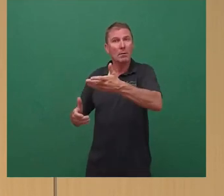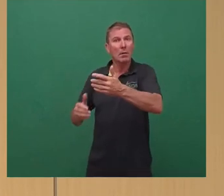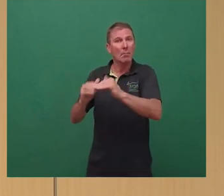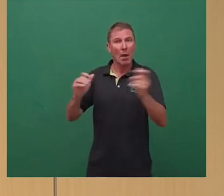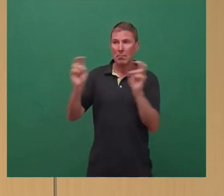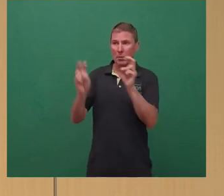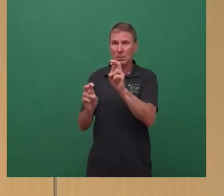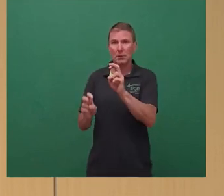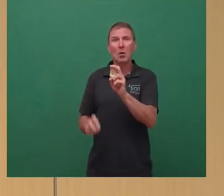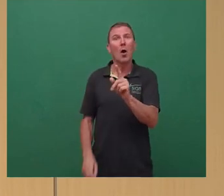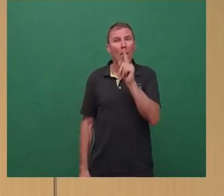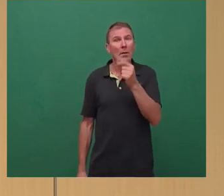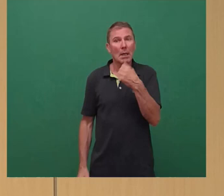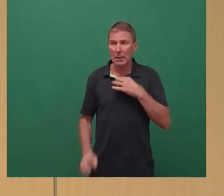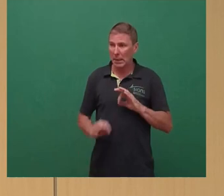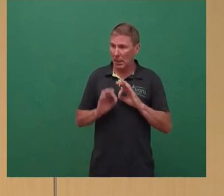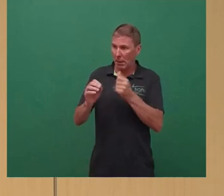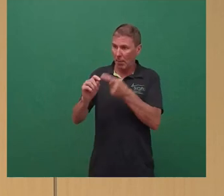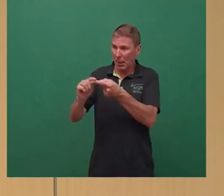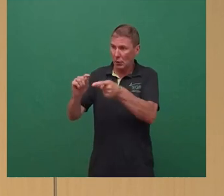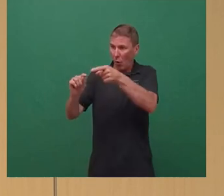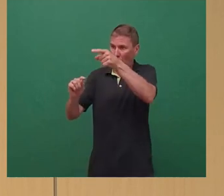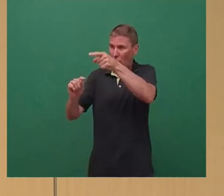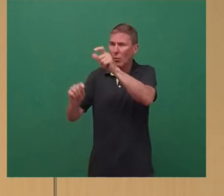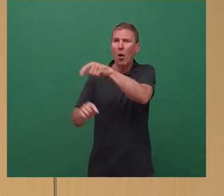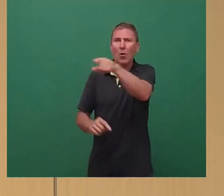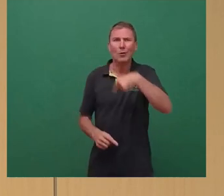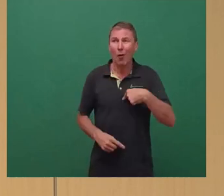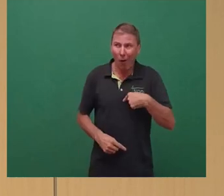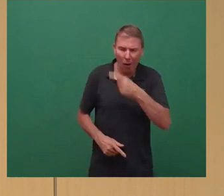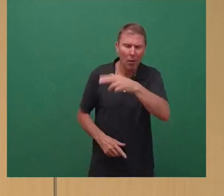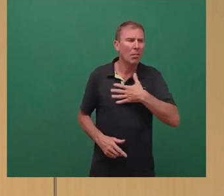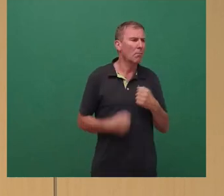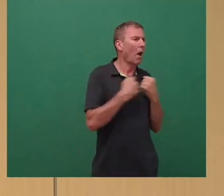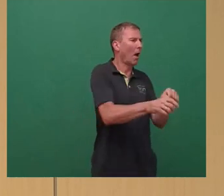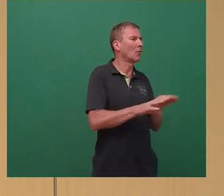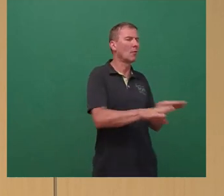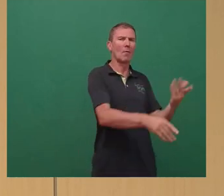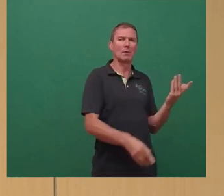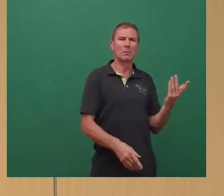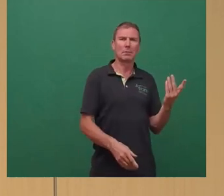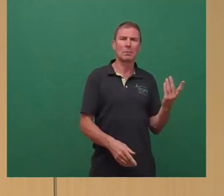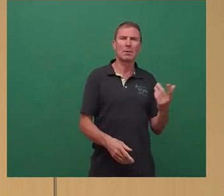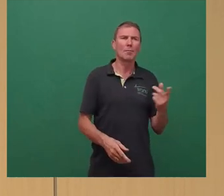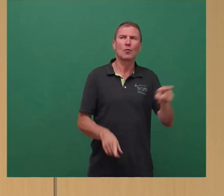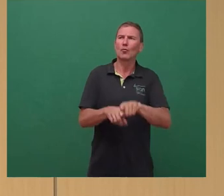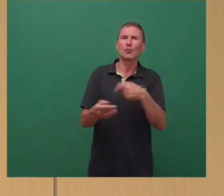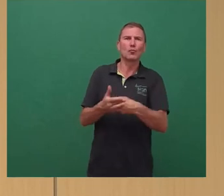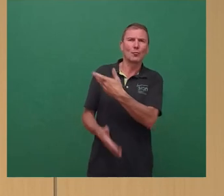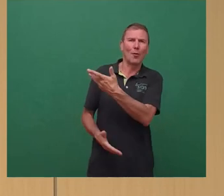das nötige Geld über Preiserhöhung holt, schreckt man zugleich die Leute ab, die man gerade überzeugen will,